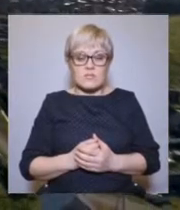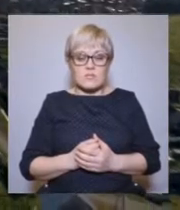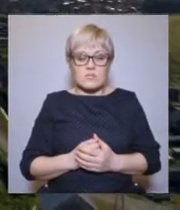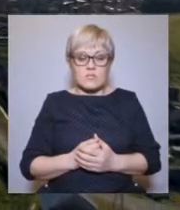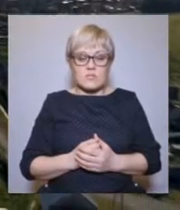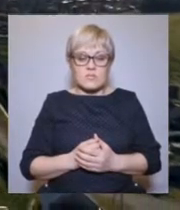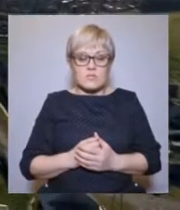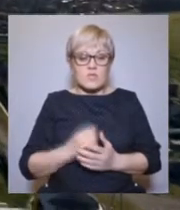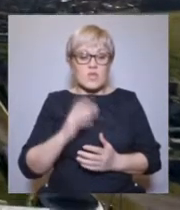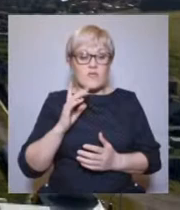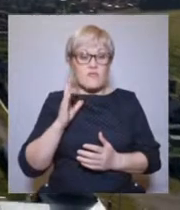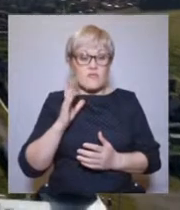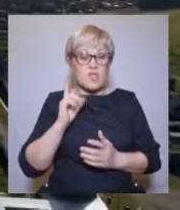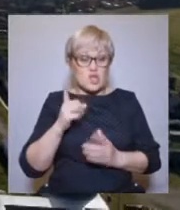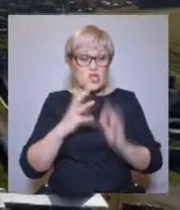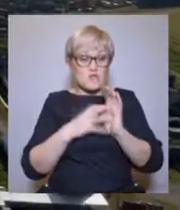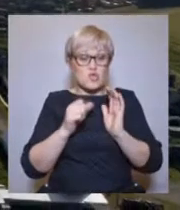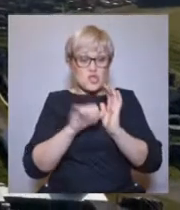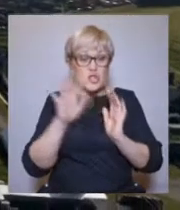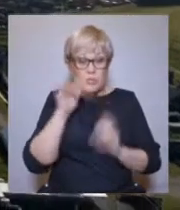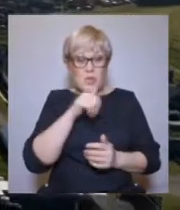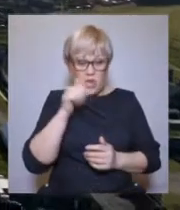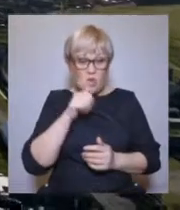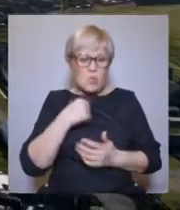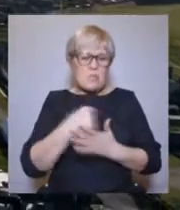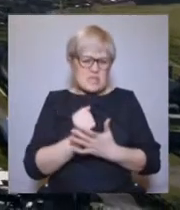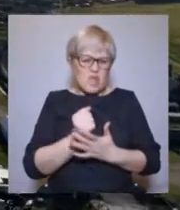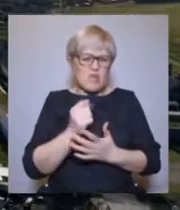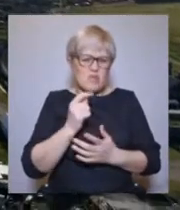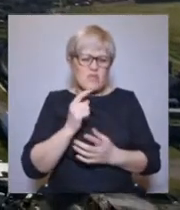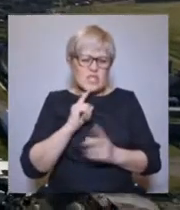Бюллетень общества изучения края при музее Тобольского Севера.